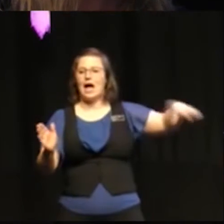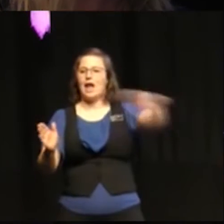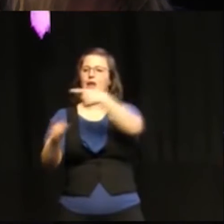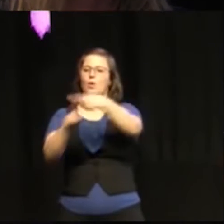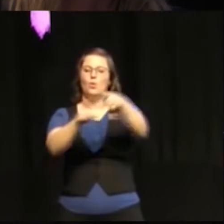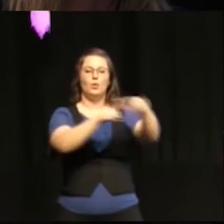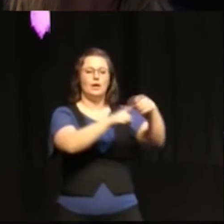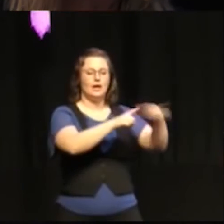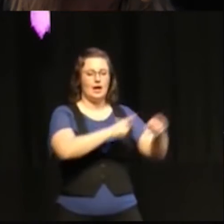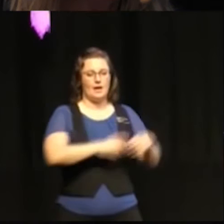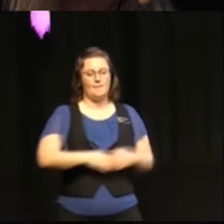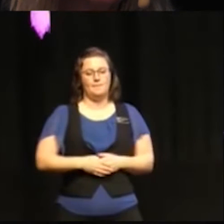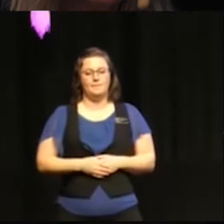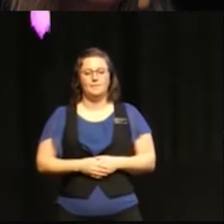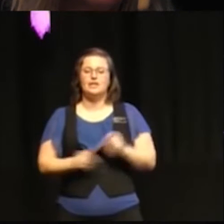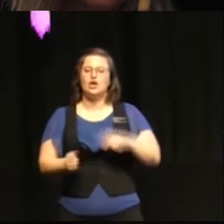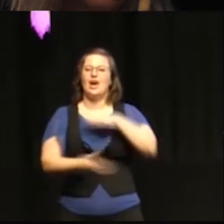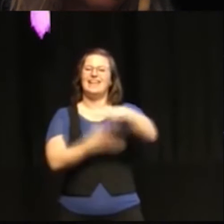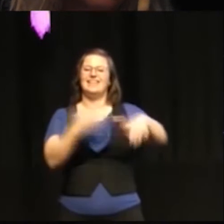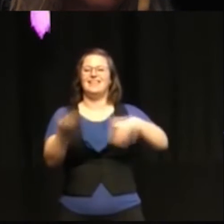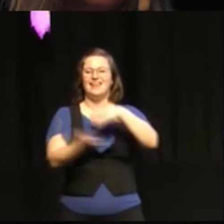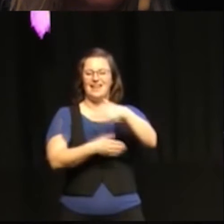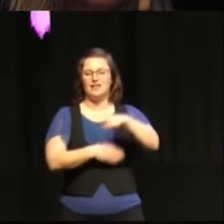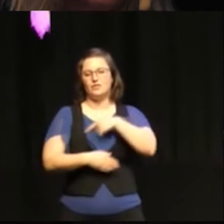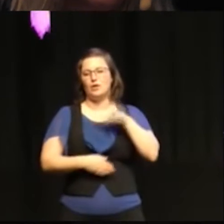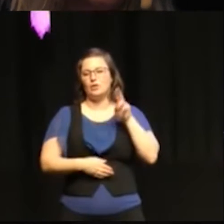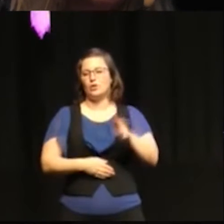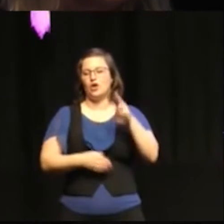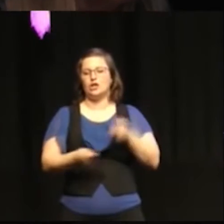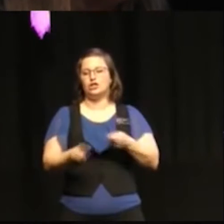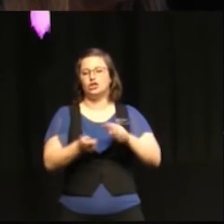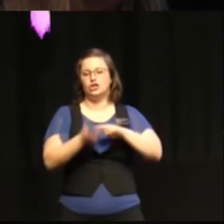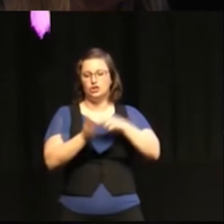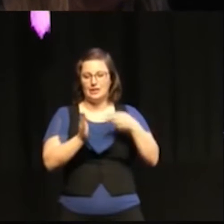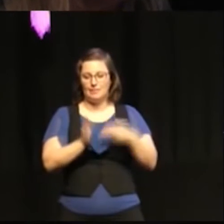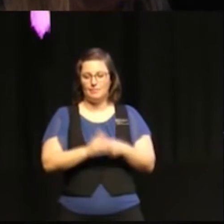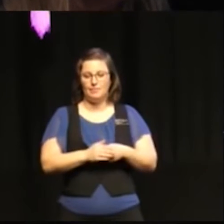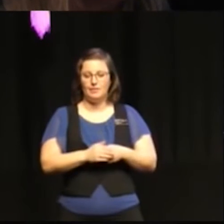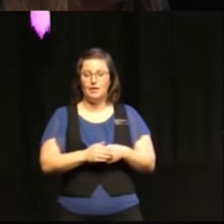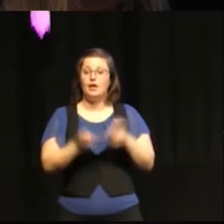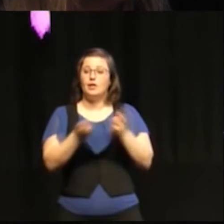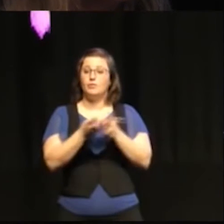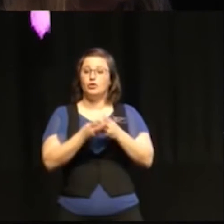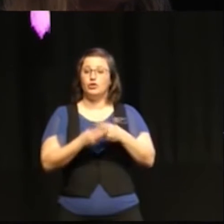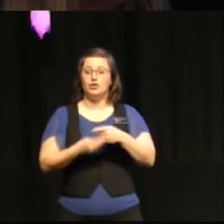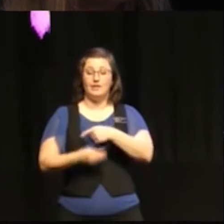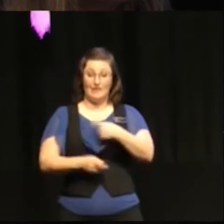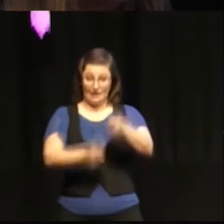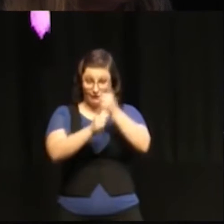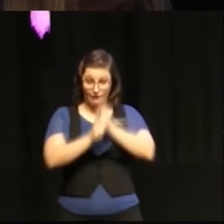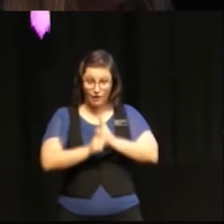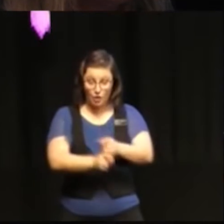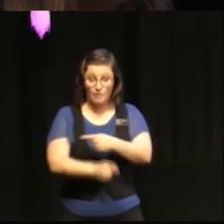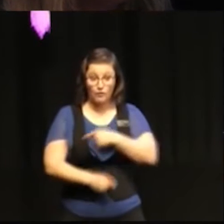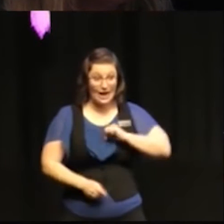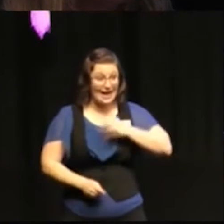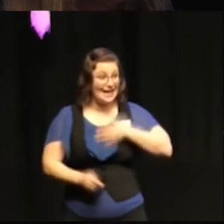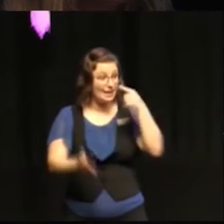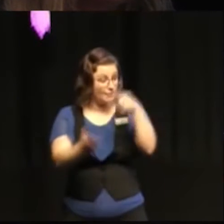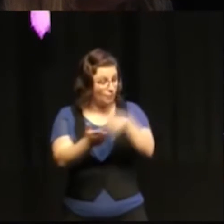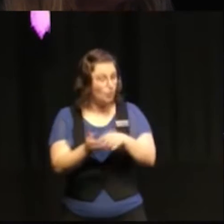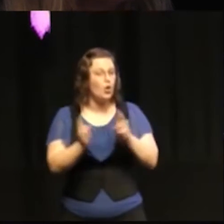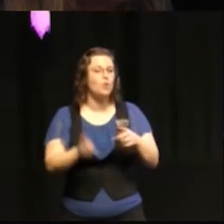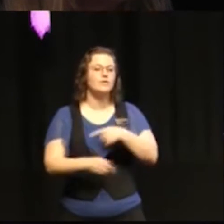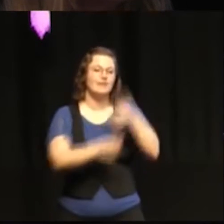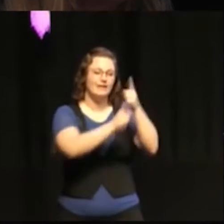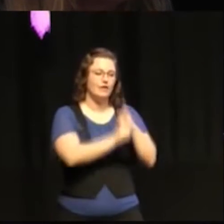integrera det i vårt ordinarie styrsystem. Så när vi följer upp våra mål så följer vi också upp det arbetet